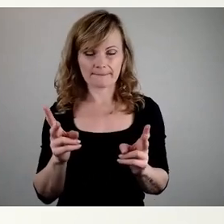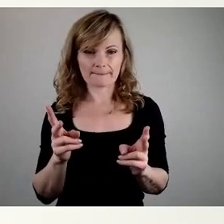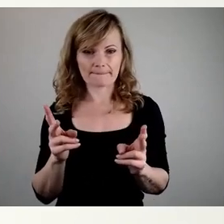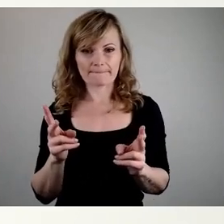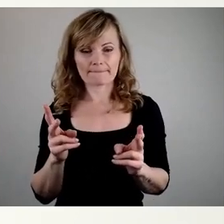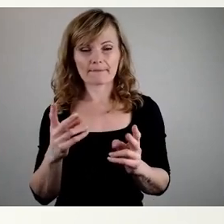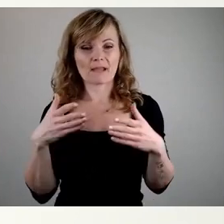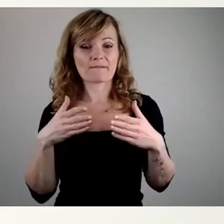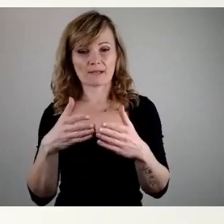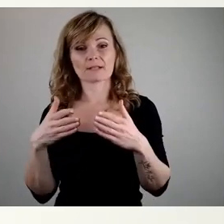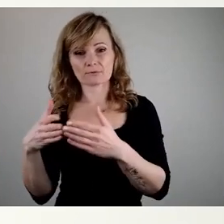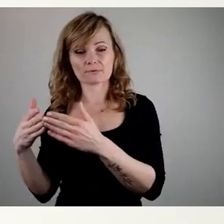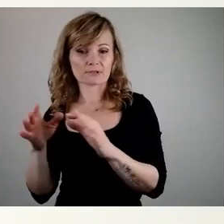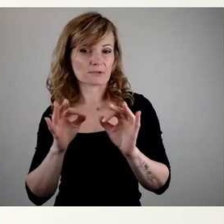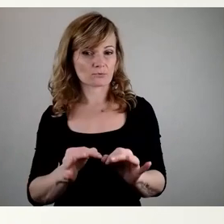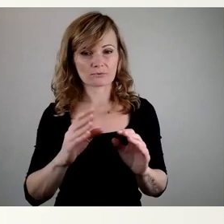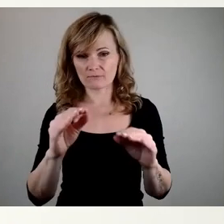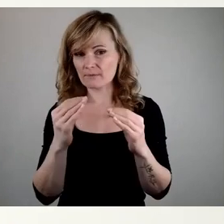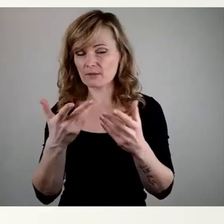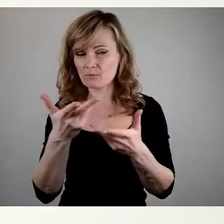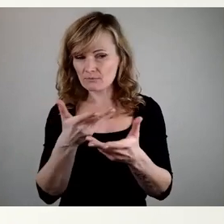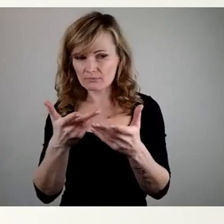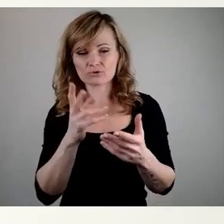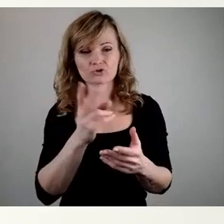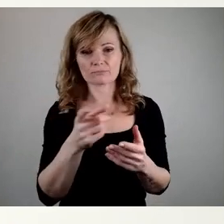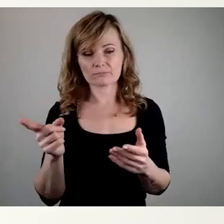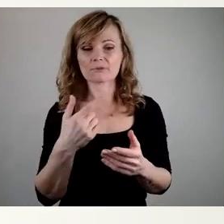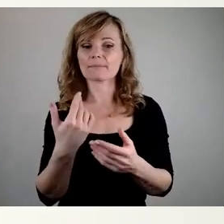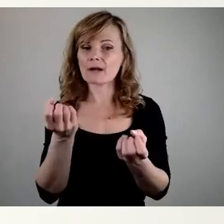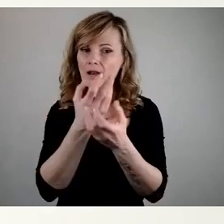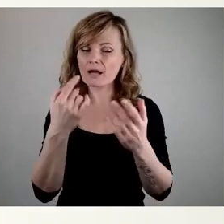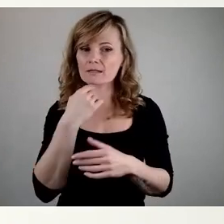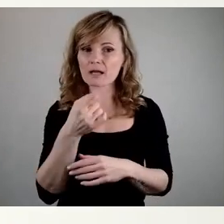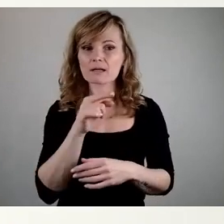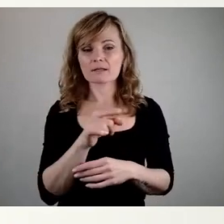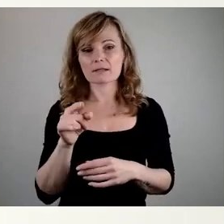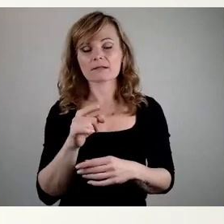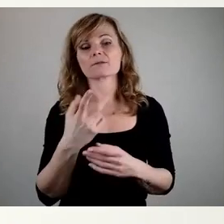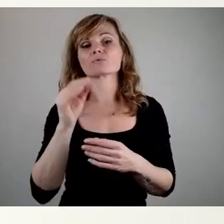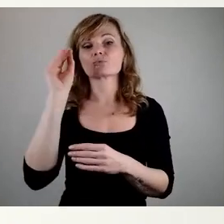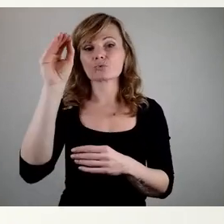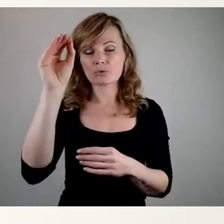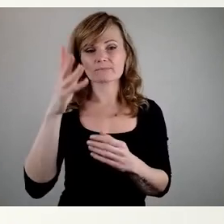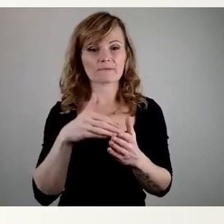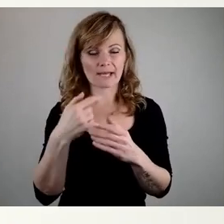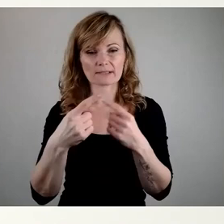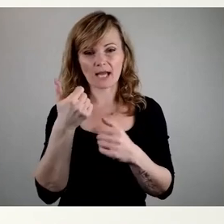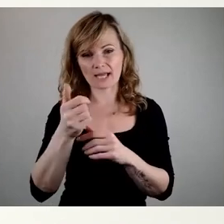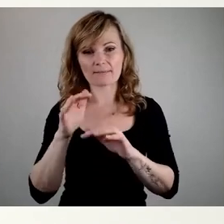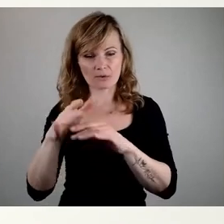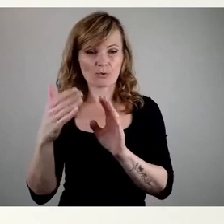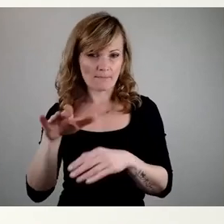Fraktionen sind sehr gut informiert, aber wir müssen auch deutlich sagen, das sind in Zukunft weitere eine Million mehr,